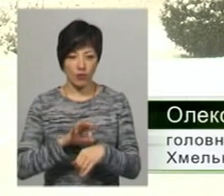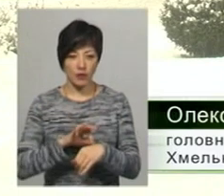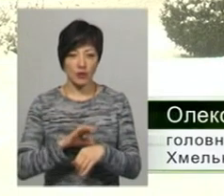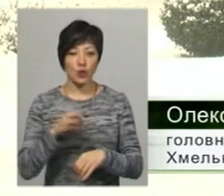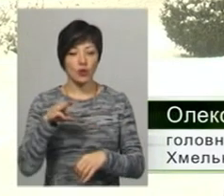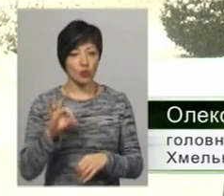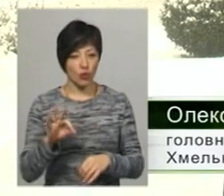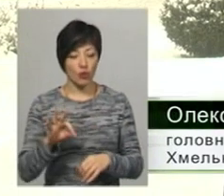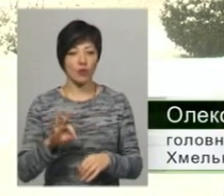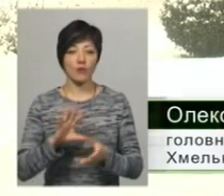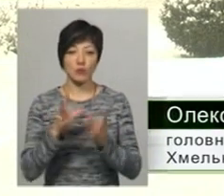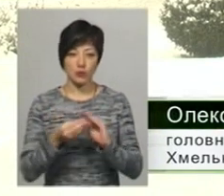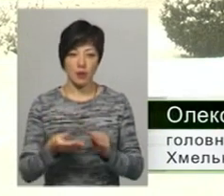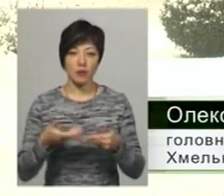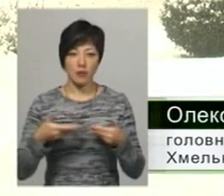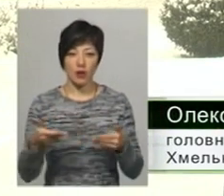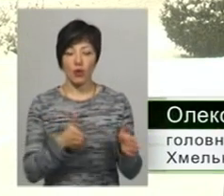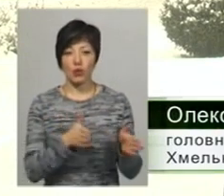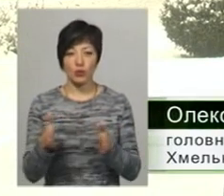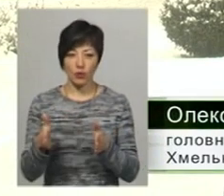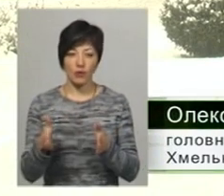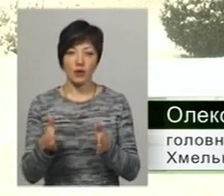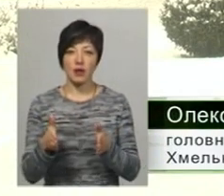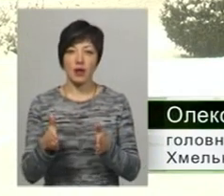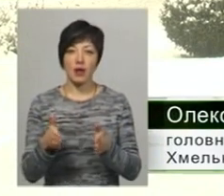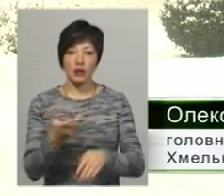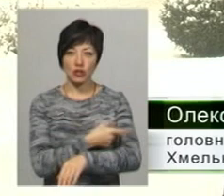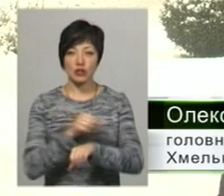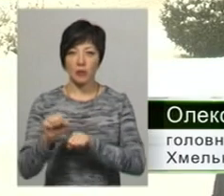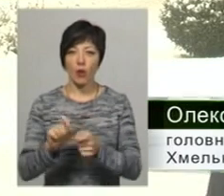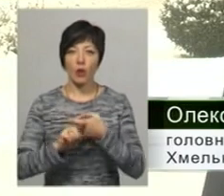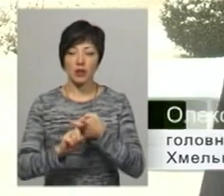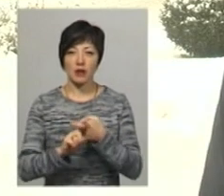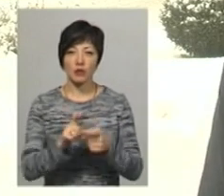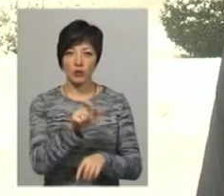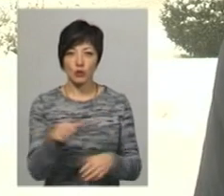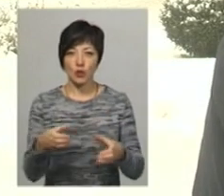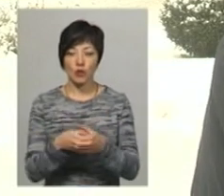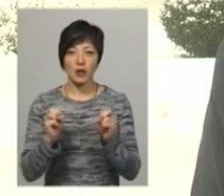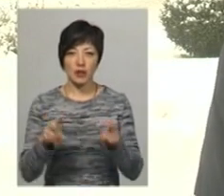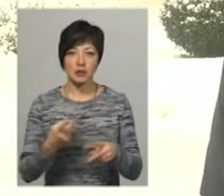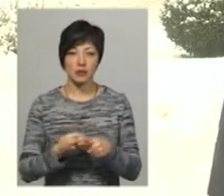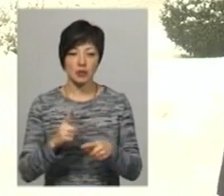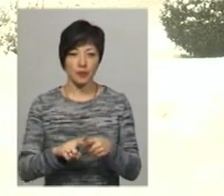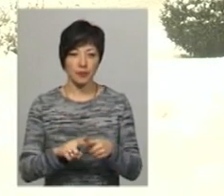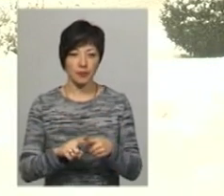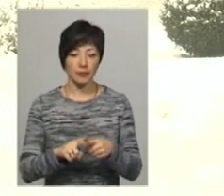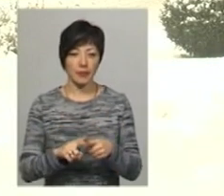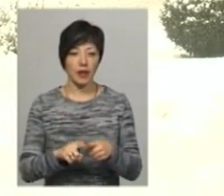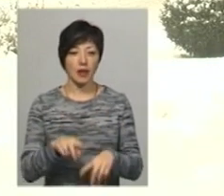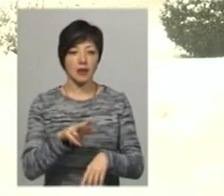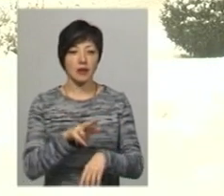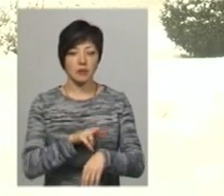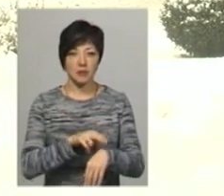то в принципі ми готові щепити контактних осіб із, в першу чергу, із груп ризику. Це силові